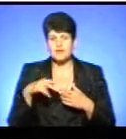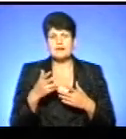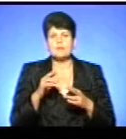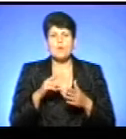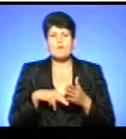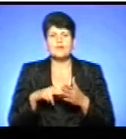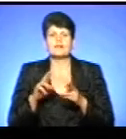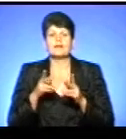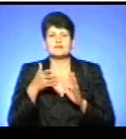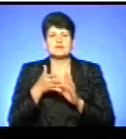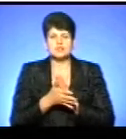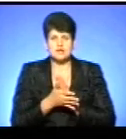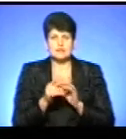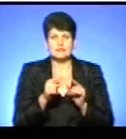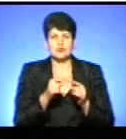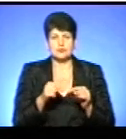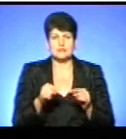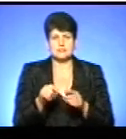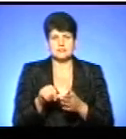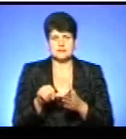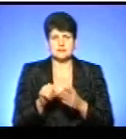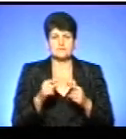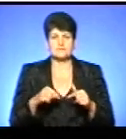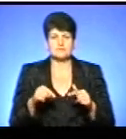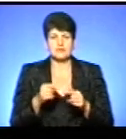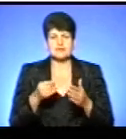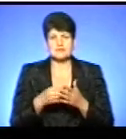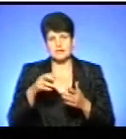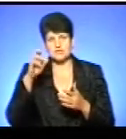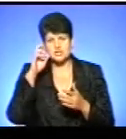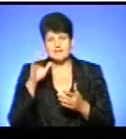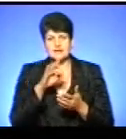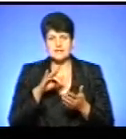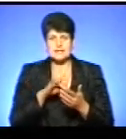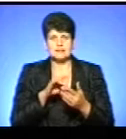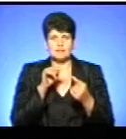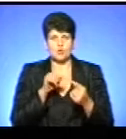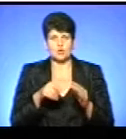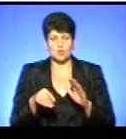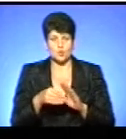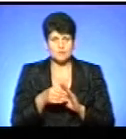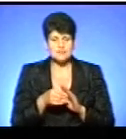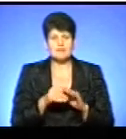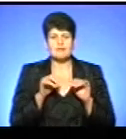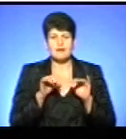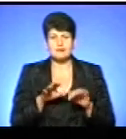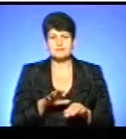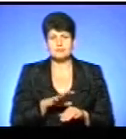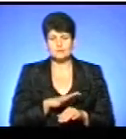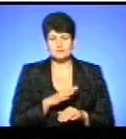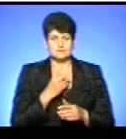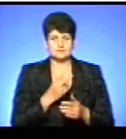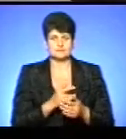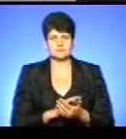як їх витрачають. Її організували представники організації «Ціна держави» та Центру протидії корупції. На акції побувала Марта